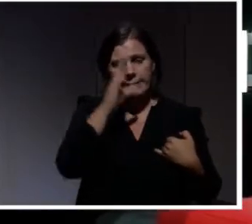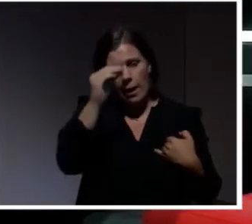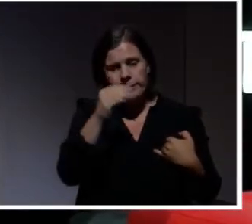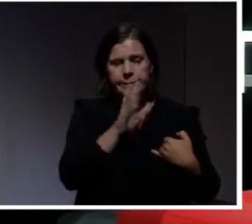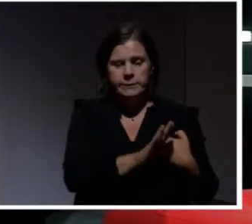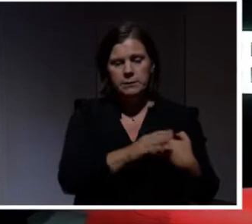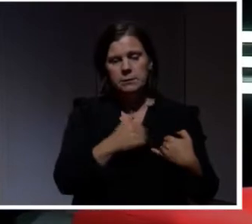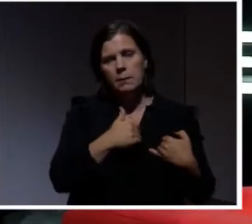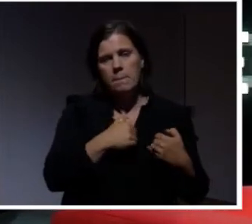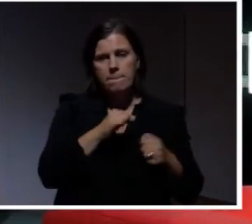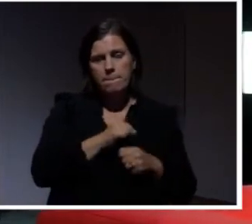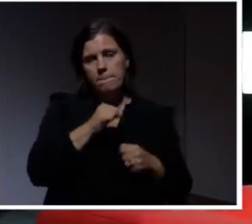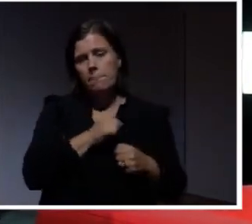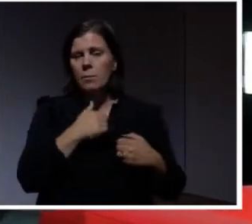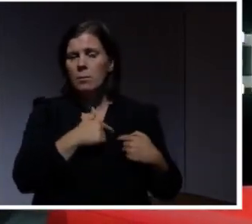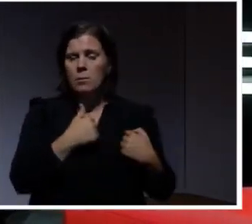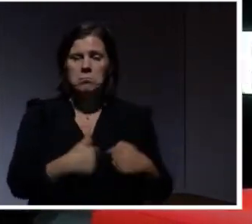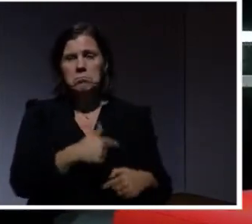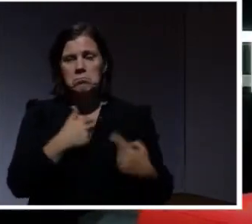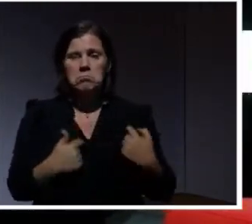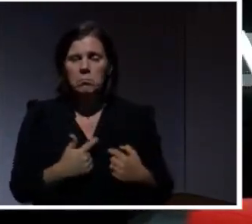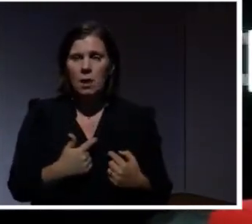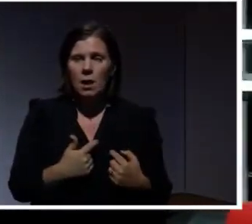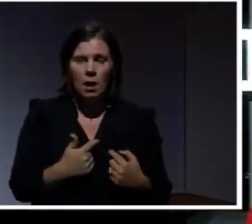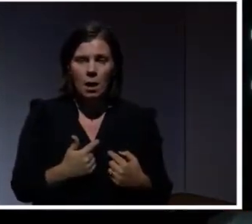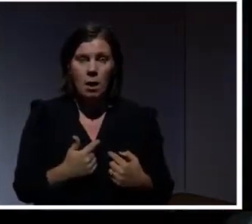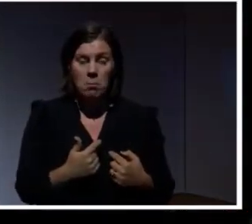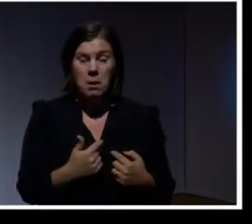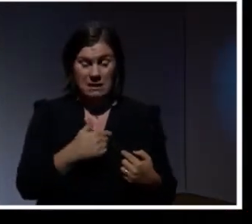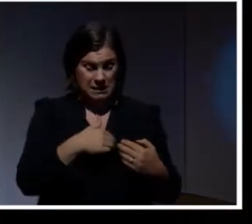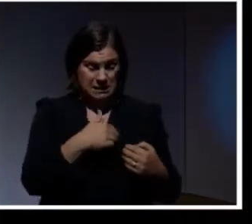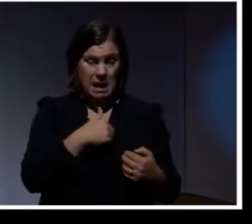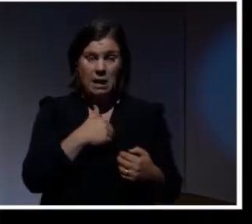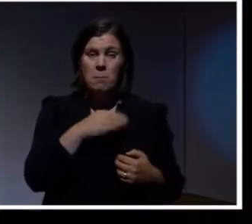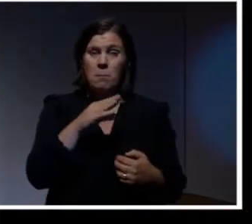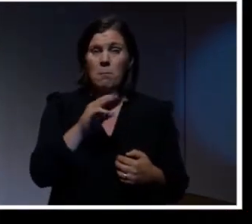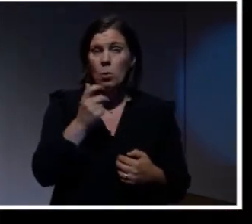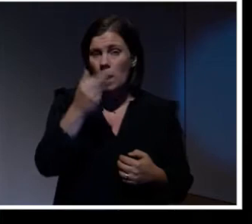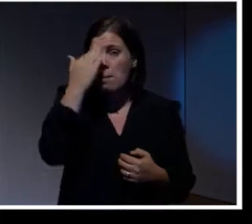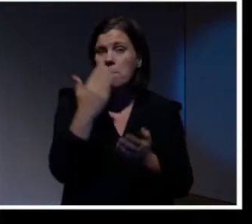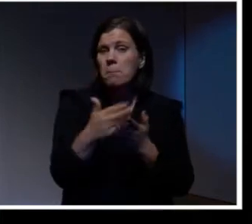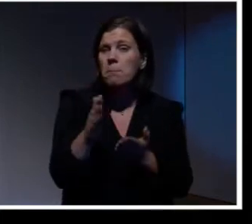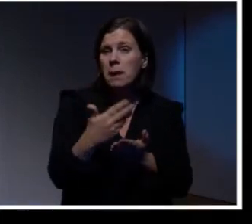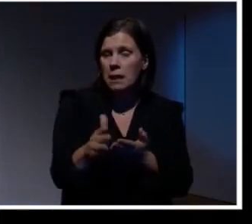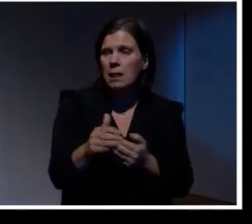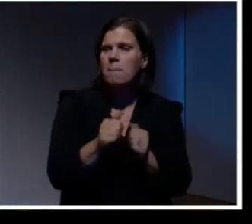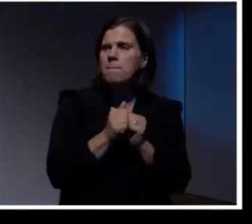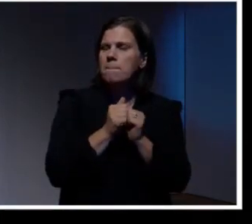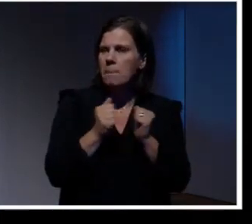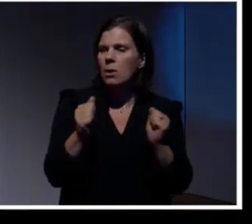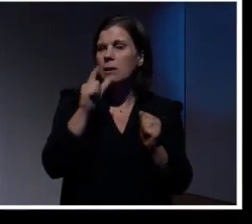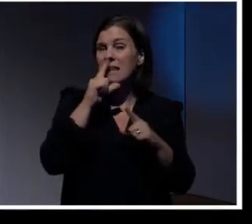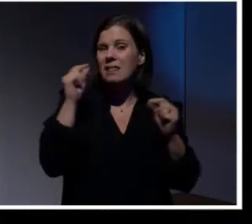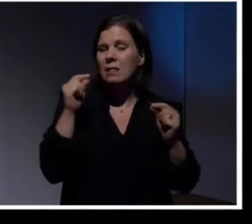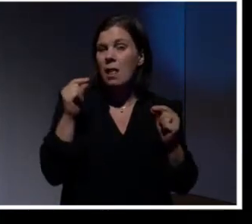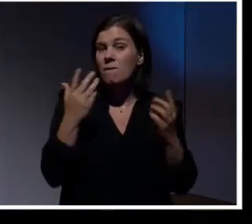upp en bit. Ja. Mycket kan en sån här hjärtmonitor berätta. Men. Man hittade